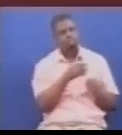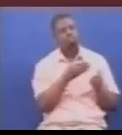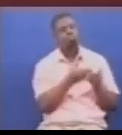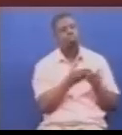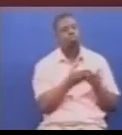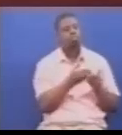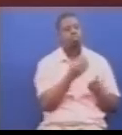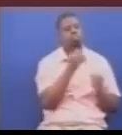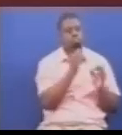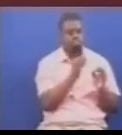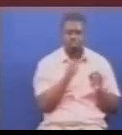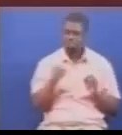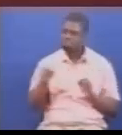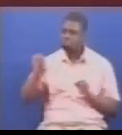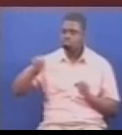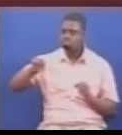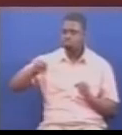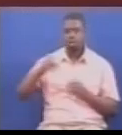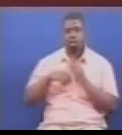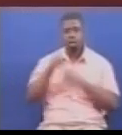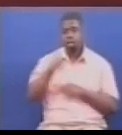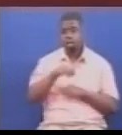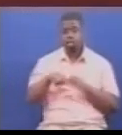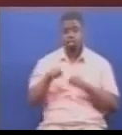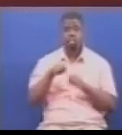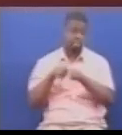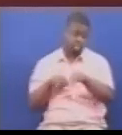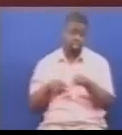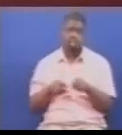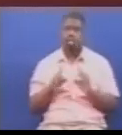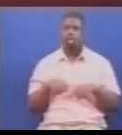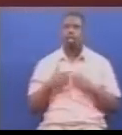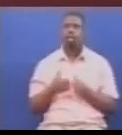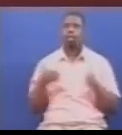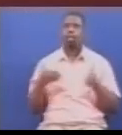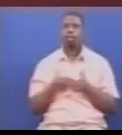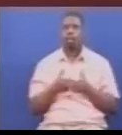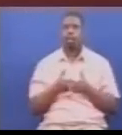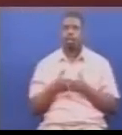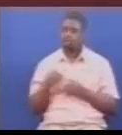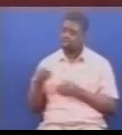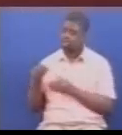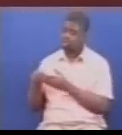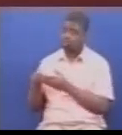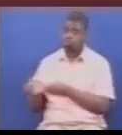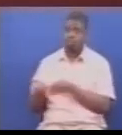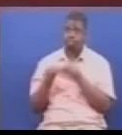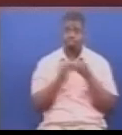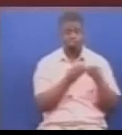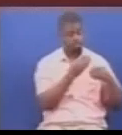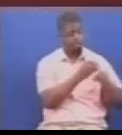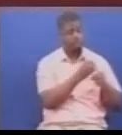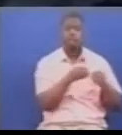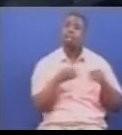maana na ipi siyo sampuli ya maana kwenye kesi hii, lakini pia mlolongo wampaka sampuli kufika kwenye maabara nao ni mrefu sana. Kwa mfano kwa